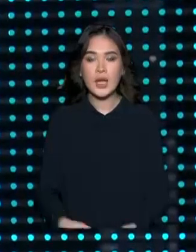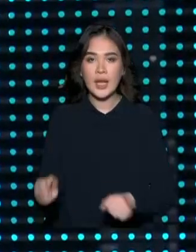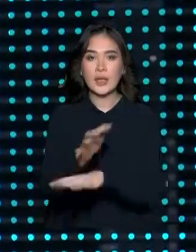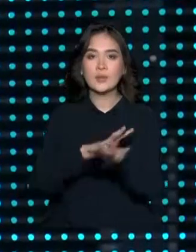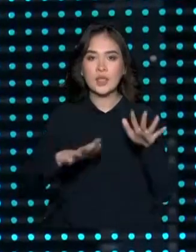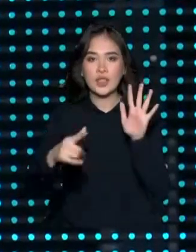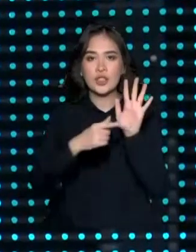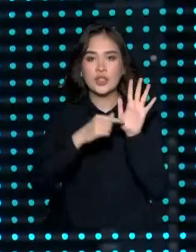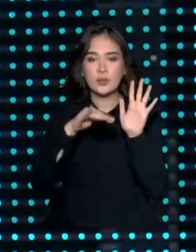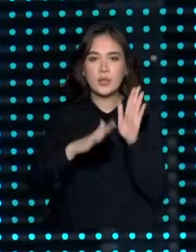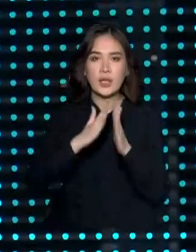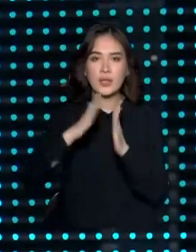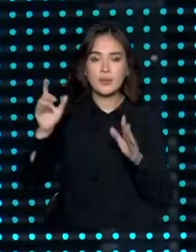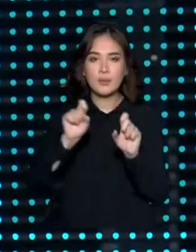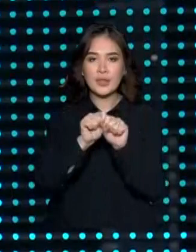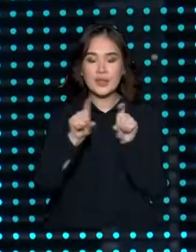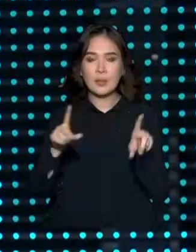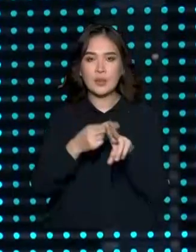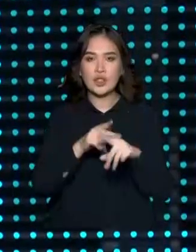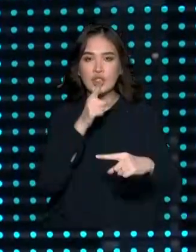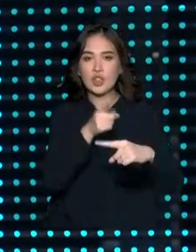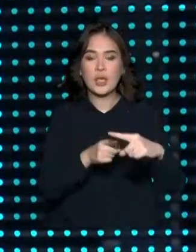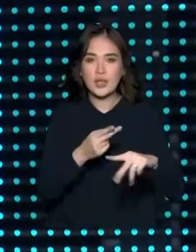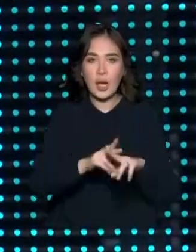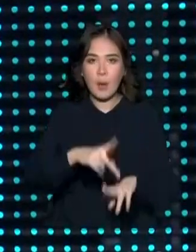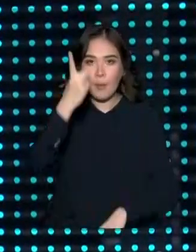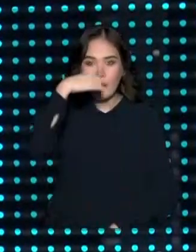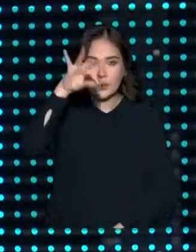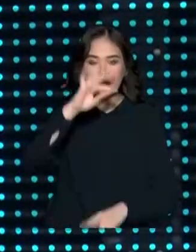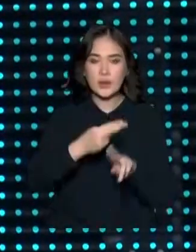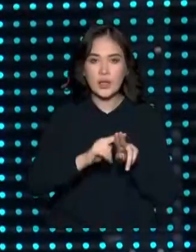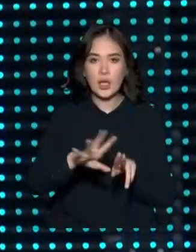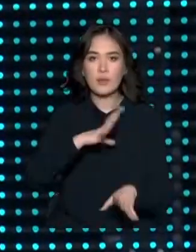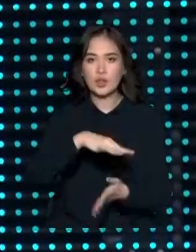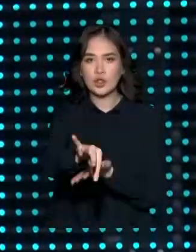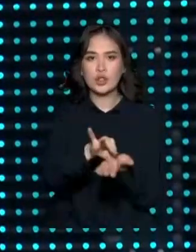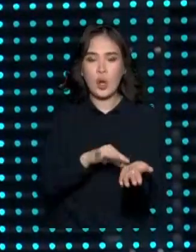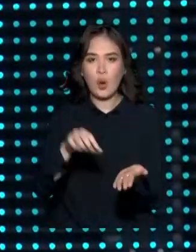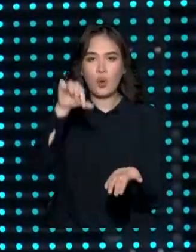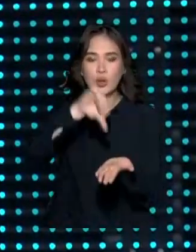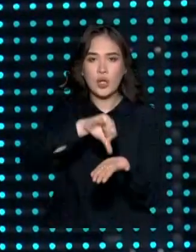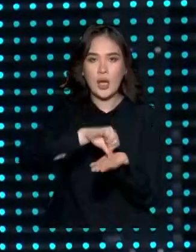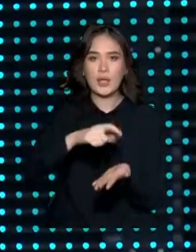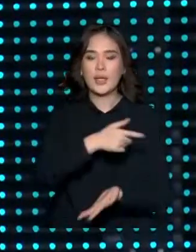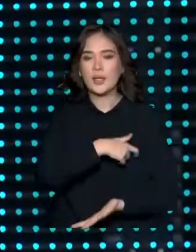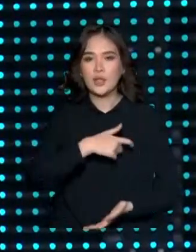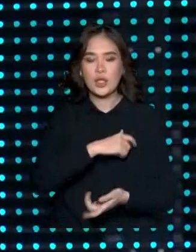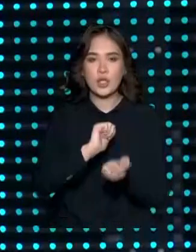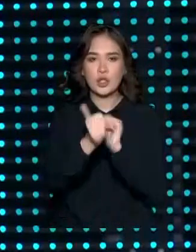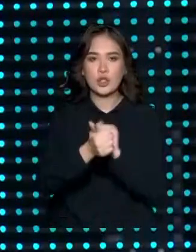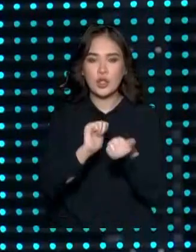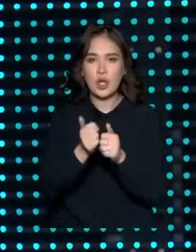Еліміздегі жеті мұңнан аса мектептің тен жартысығана полицияның жедел басқаруы орталығына және кезекші бөлімдеріне